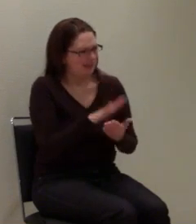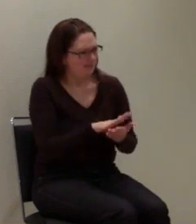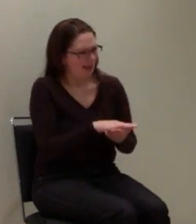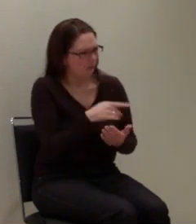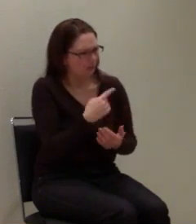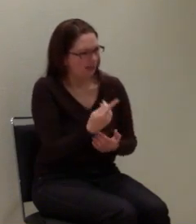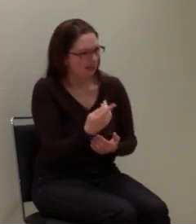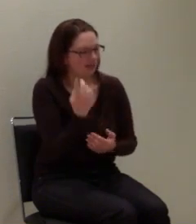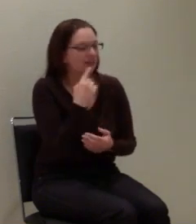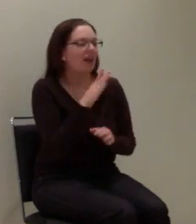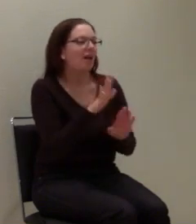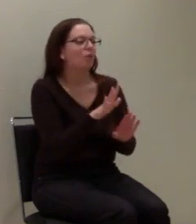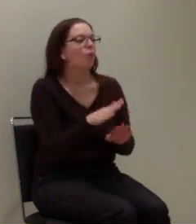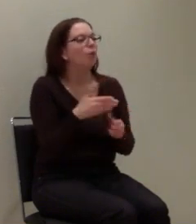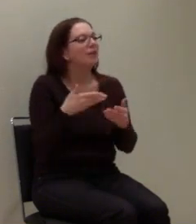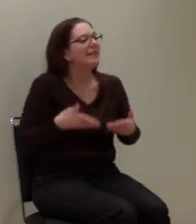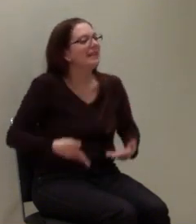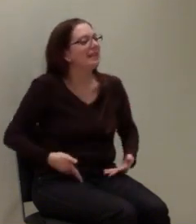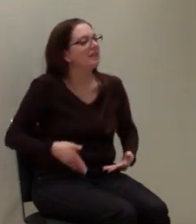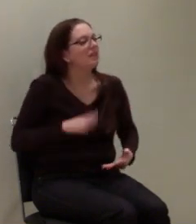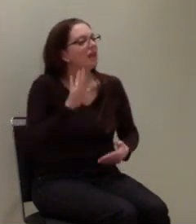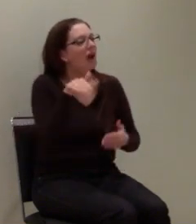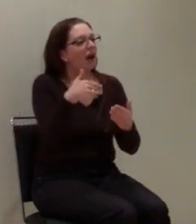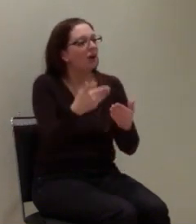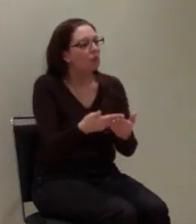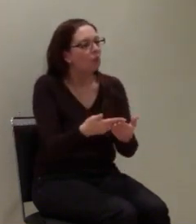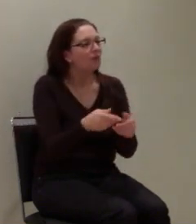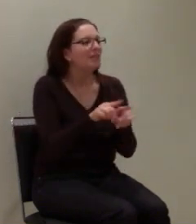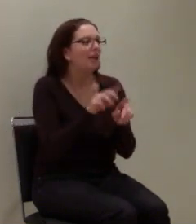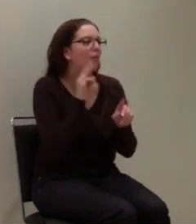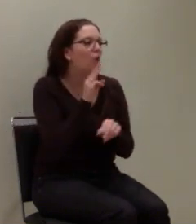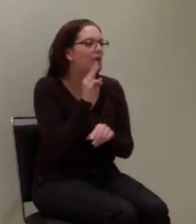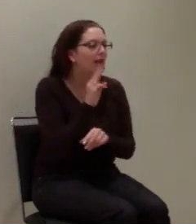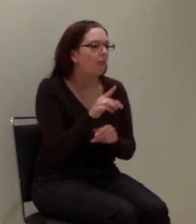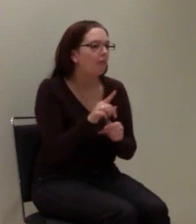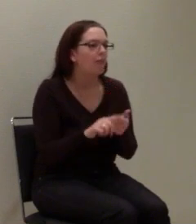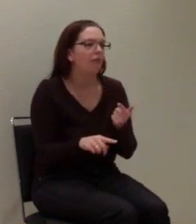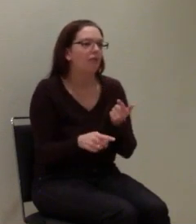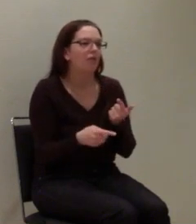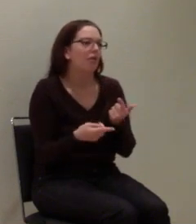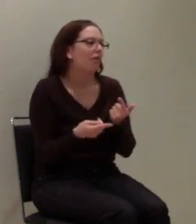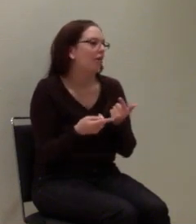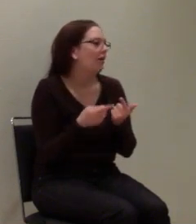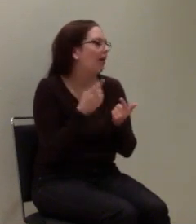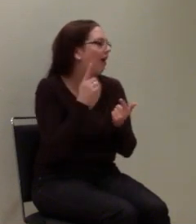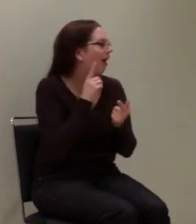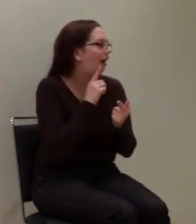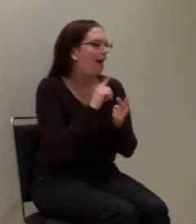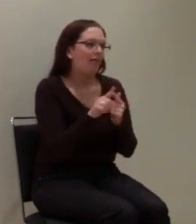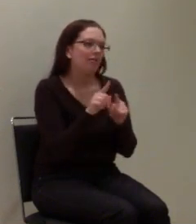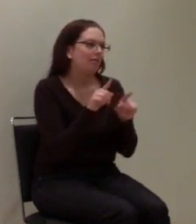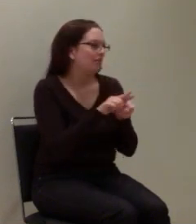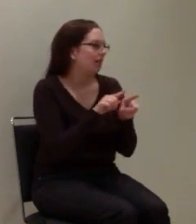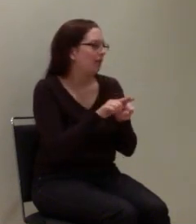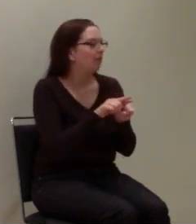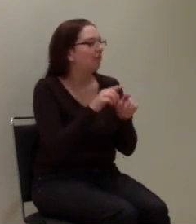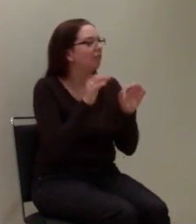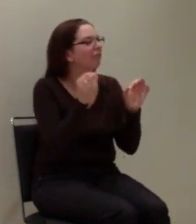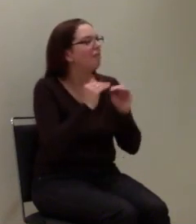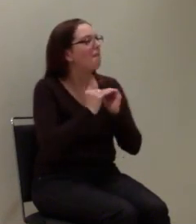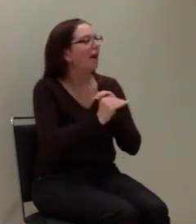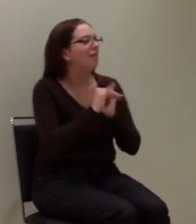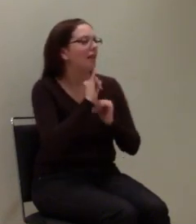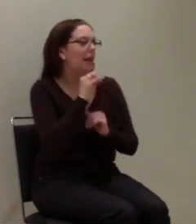Netzbetreiber dort anbieten, das ist im Prinzip genauso wie WhatsApp, wie jedes andere Instant-Messaging-System, das IP-basiert ist.